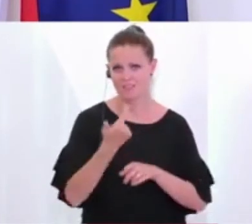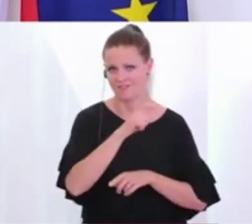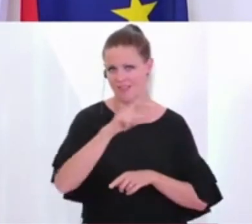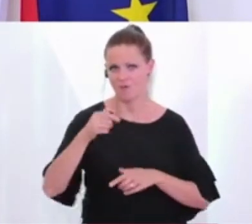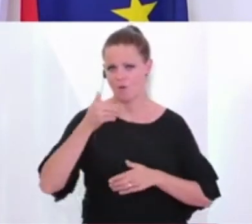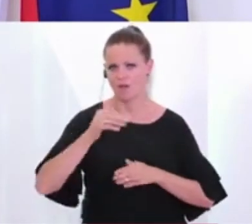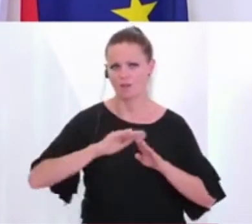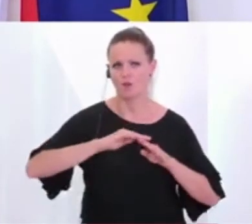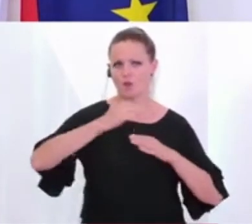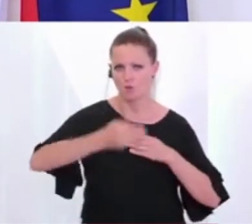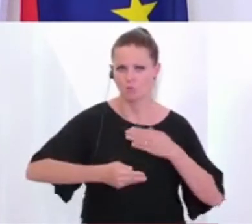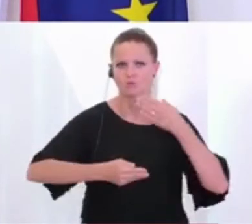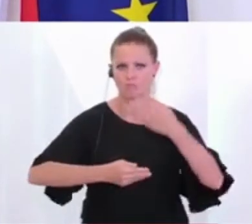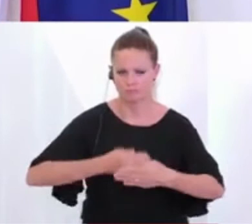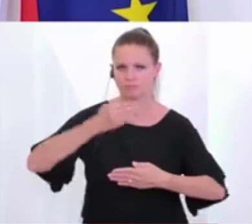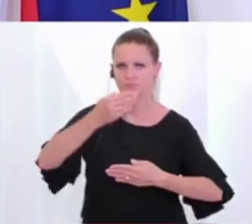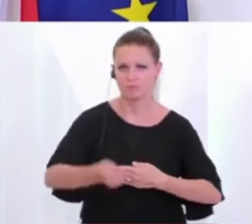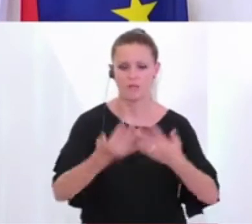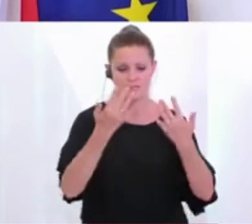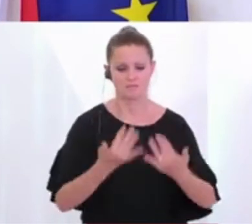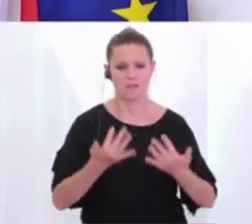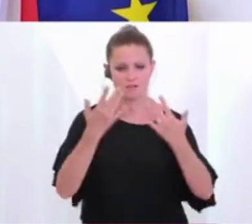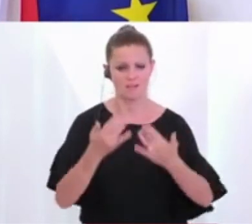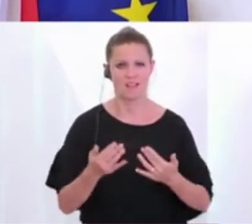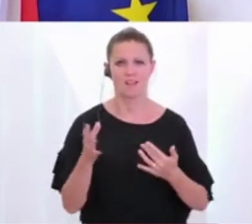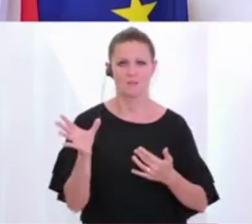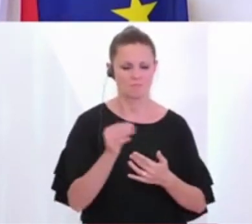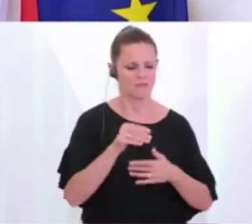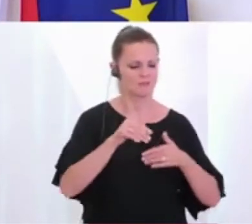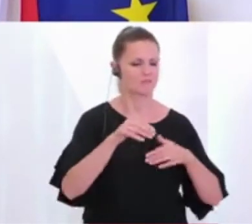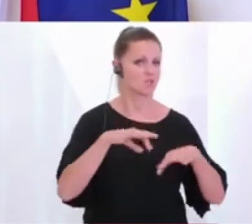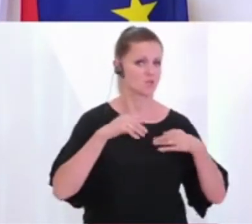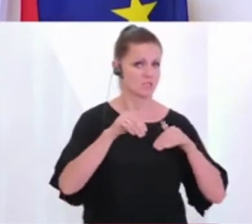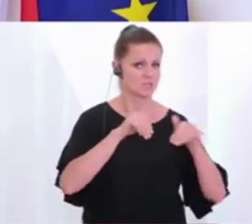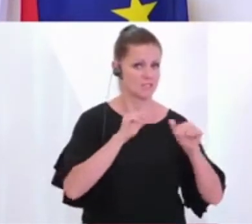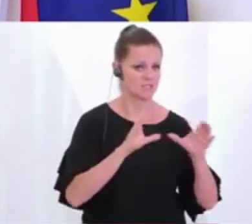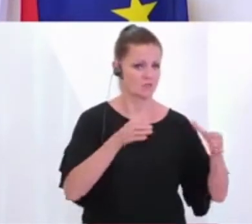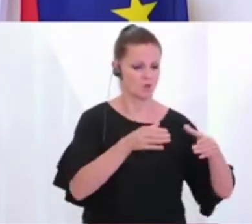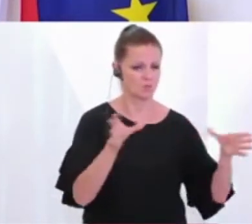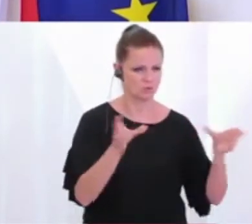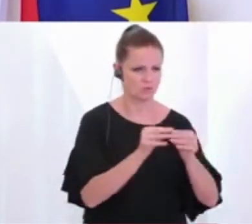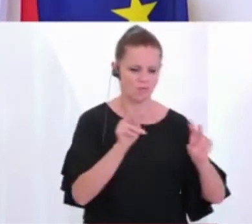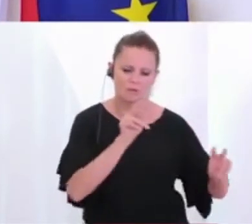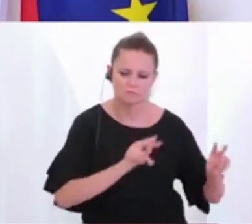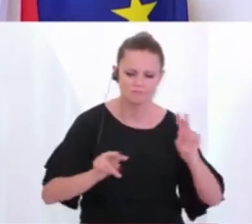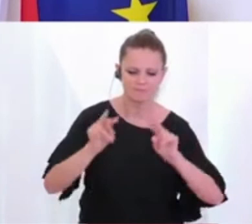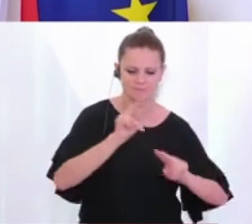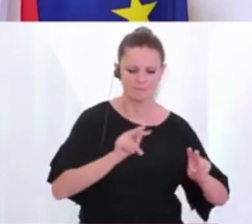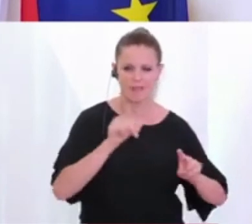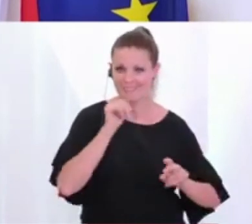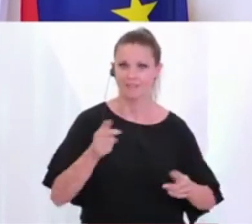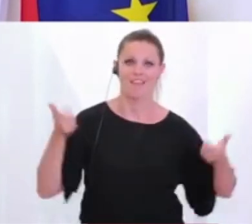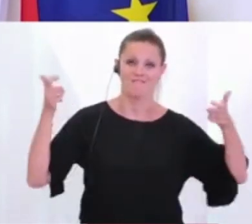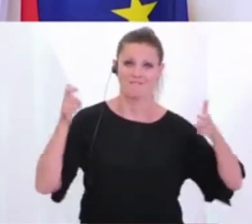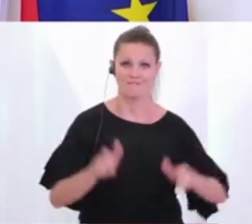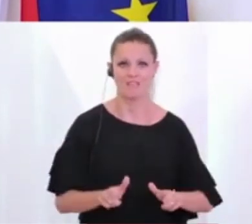-Rhythmus, wo wir uns einfach die Zahlen anschauen, gemeinsam mit dem Gesundheitsministerium. Nichts davon ist also in Stein gemeißelt und endgültig. Das ist ein